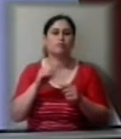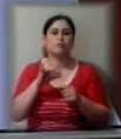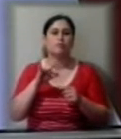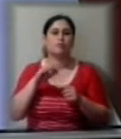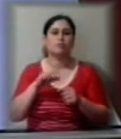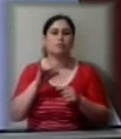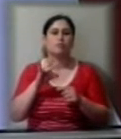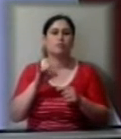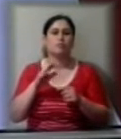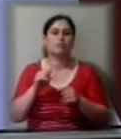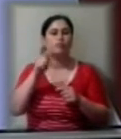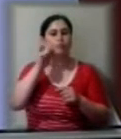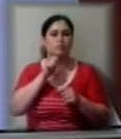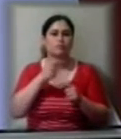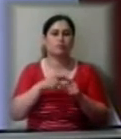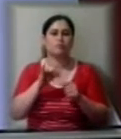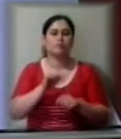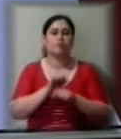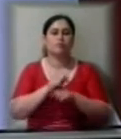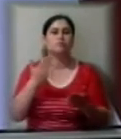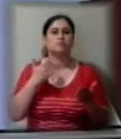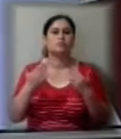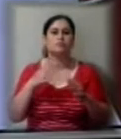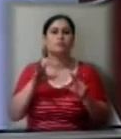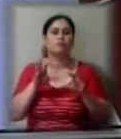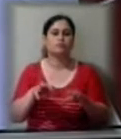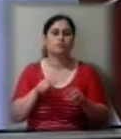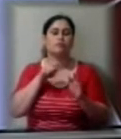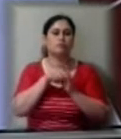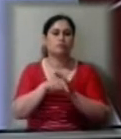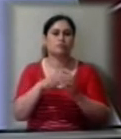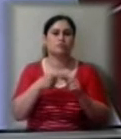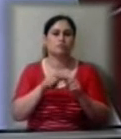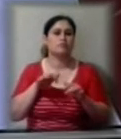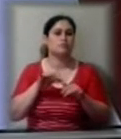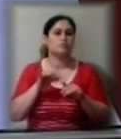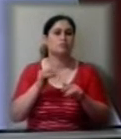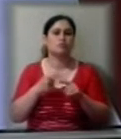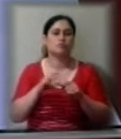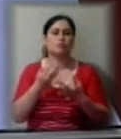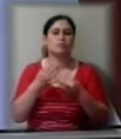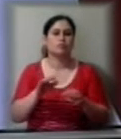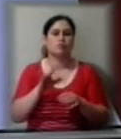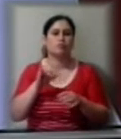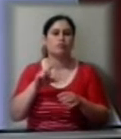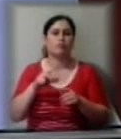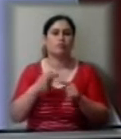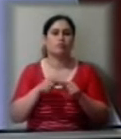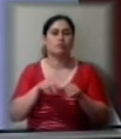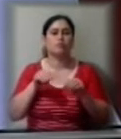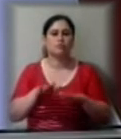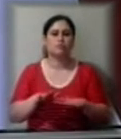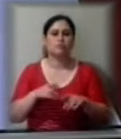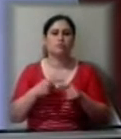Мітингарі закликають президента втрутитись у ситуацію та не допустити ухвали даного рішення. Одночасно такі